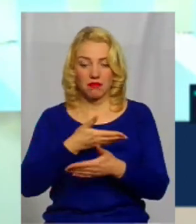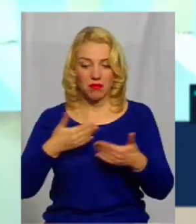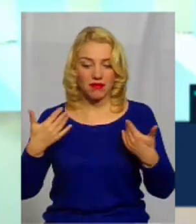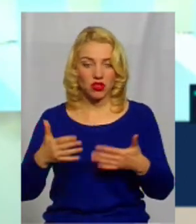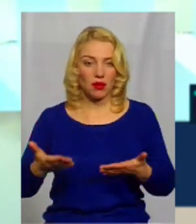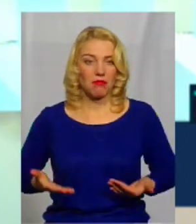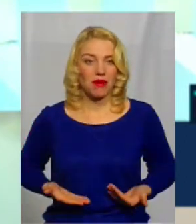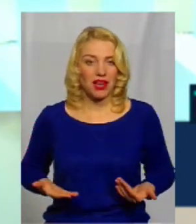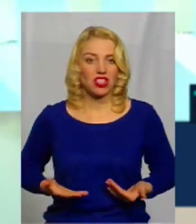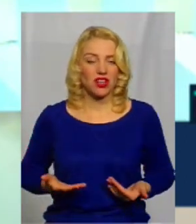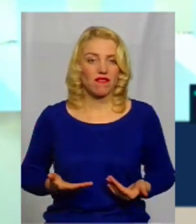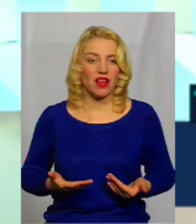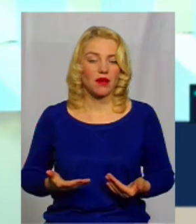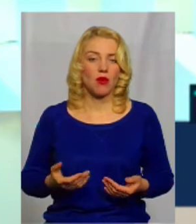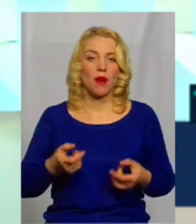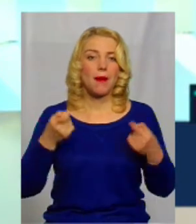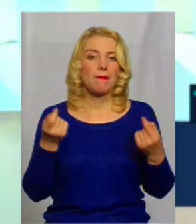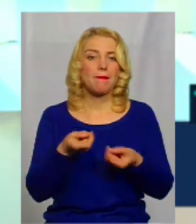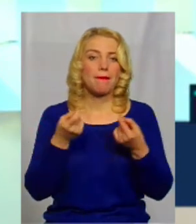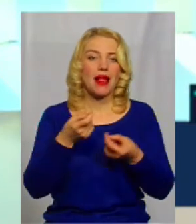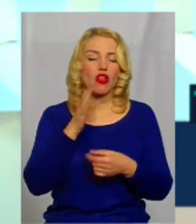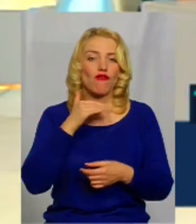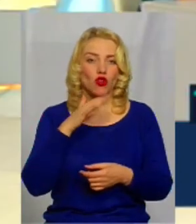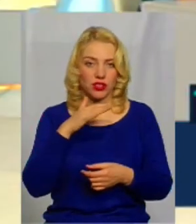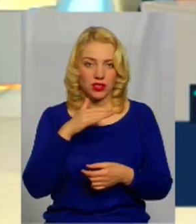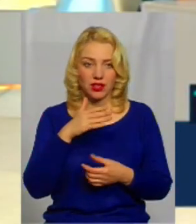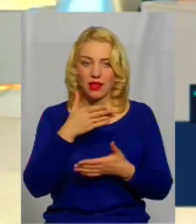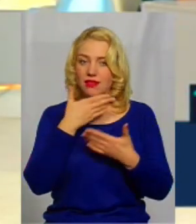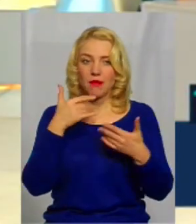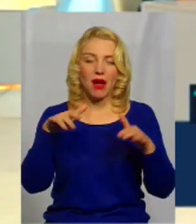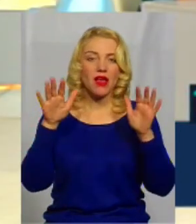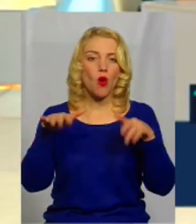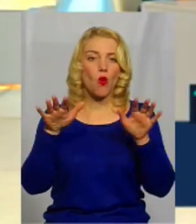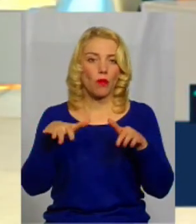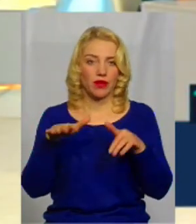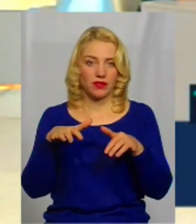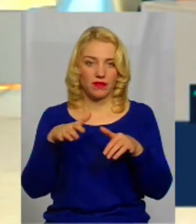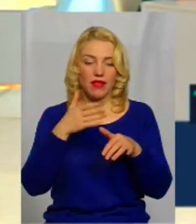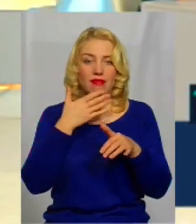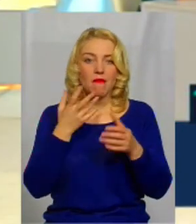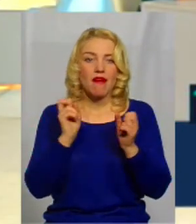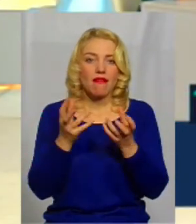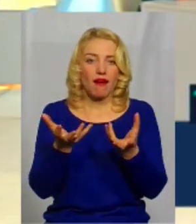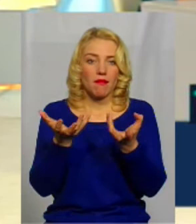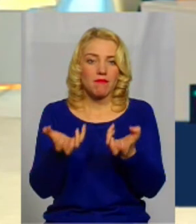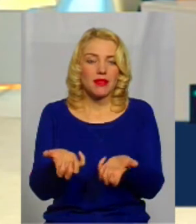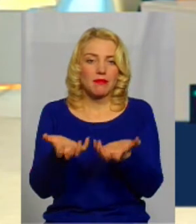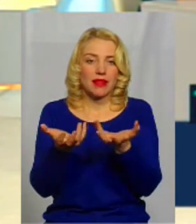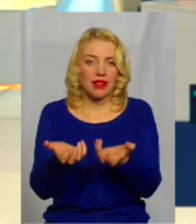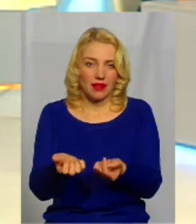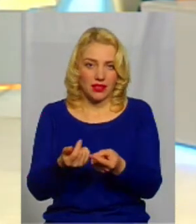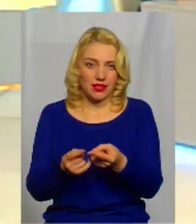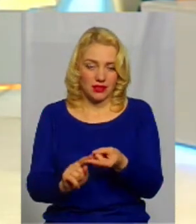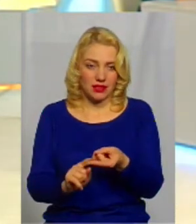маловоддя. Тобто немає опадів, немає звідки підпітатися оцеї верховодки,